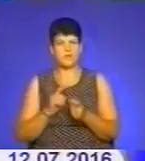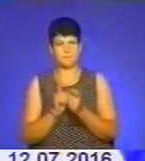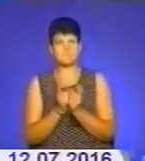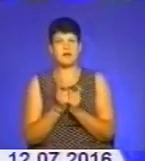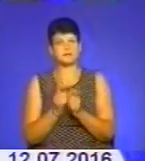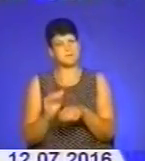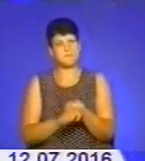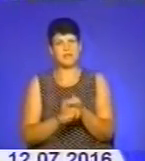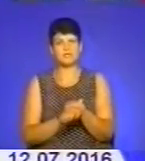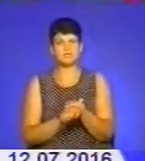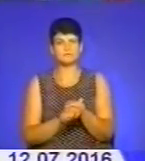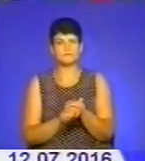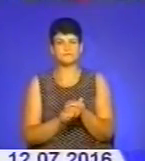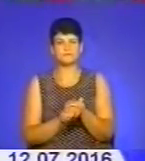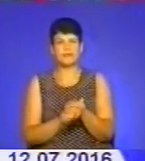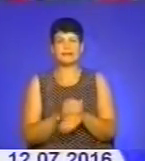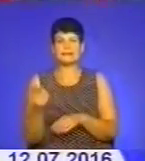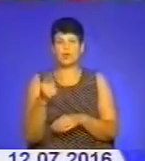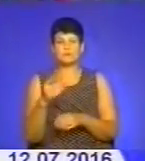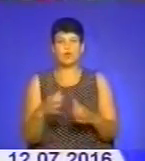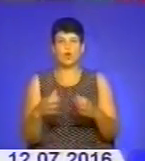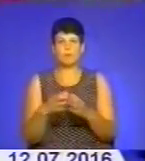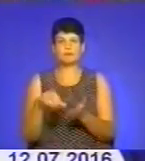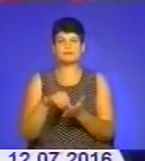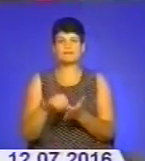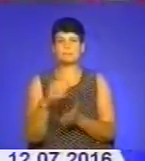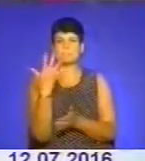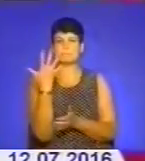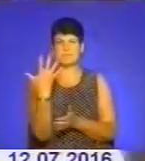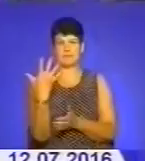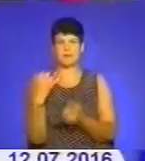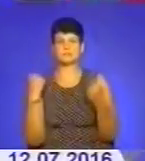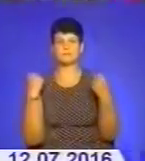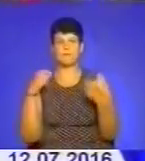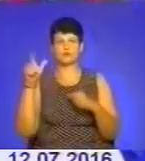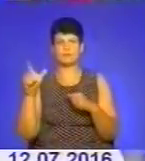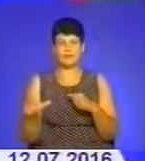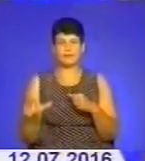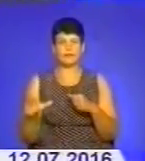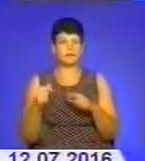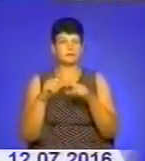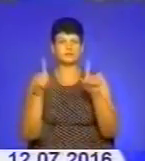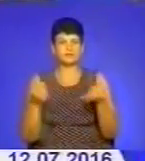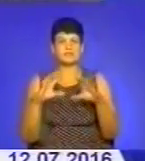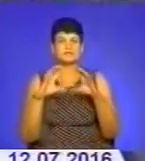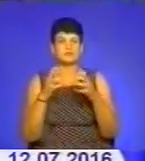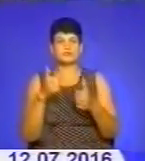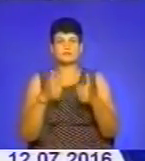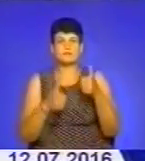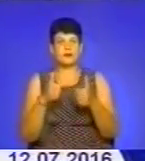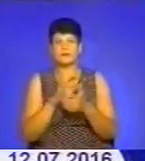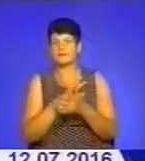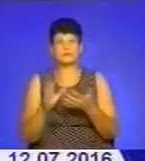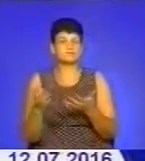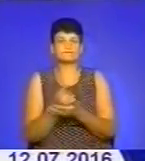Молодець. Тернопільська команда представлена п'ятьма спортсменами. На жаль, путівки на світові змагання у їх вагових категоріях не